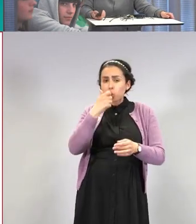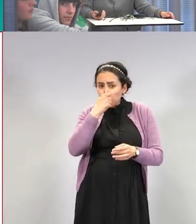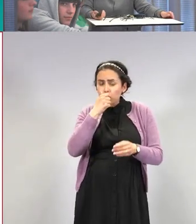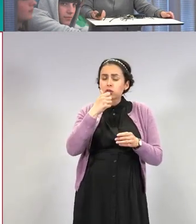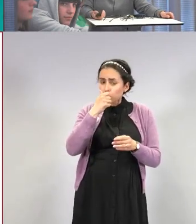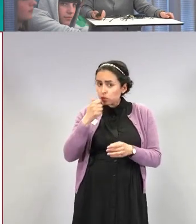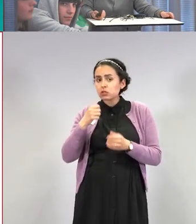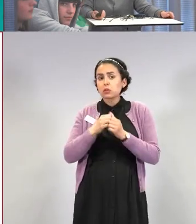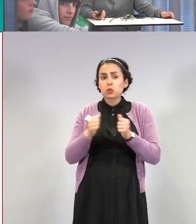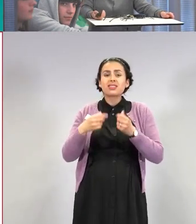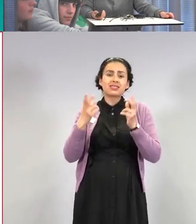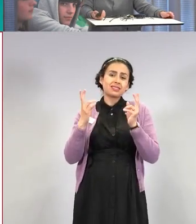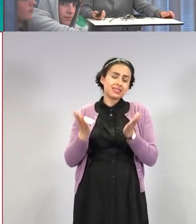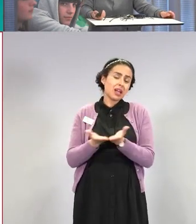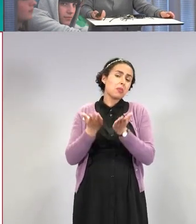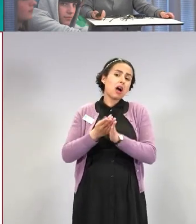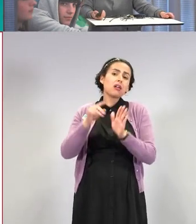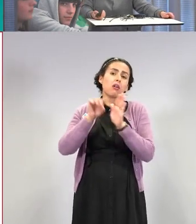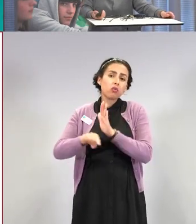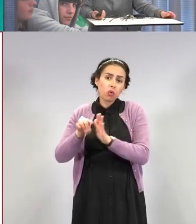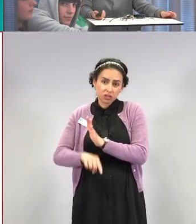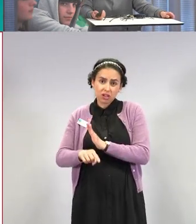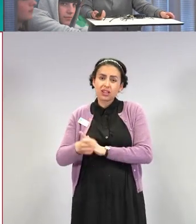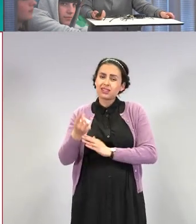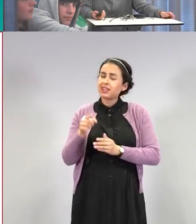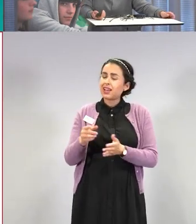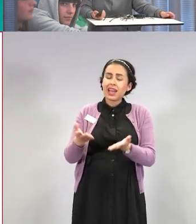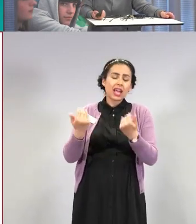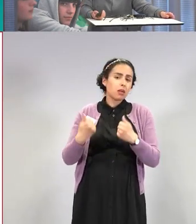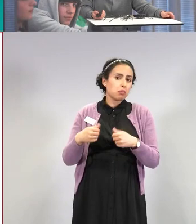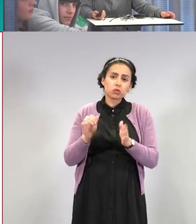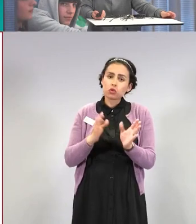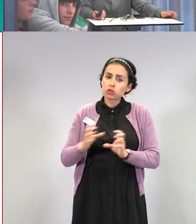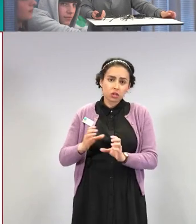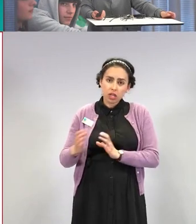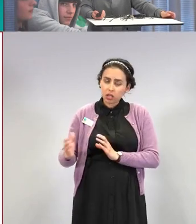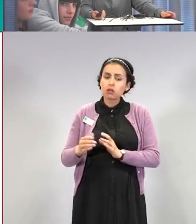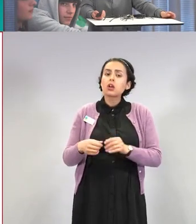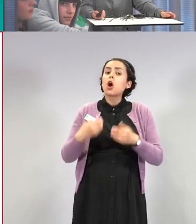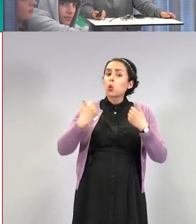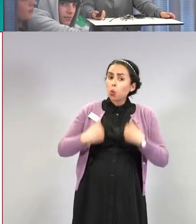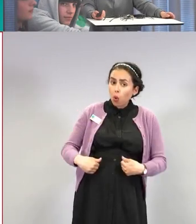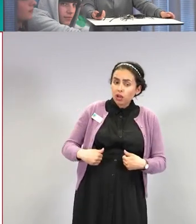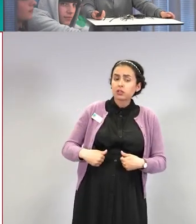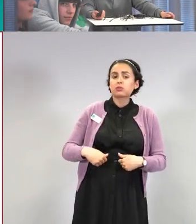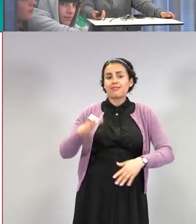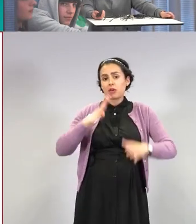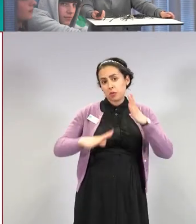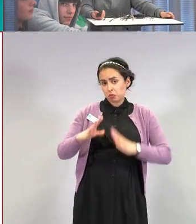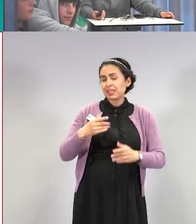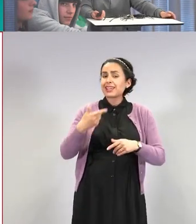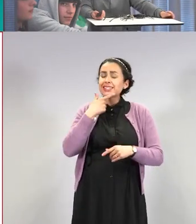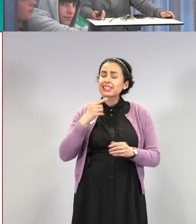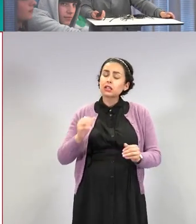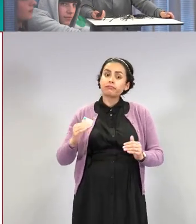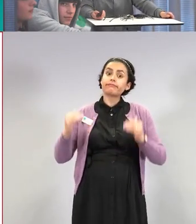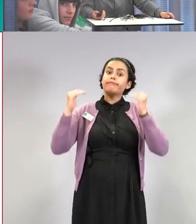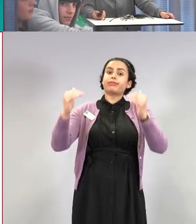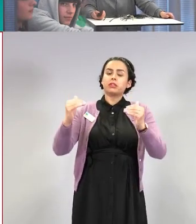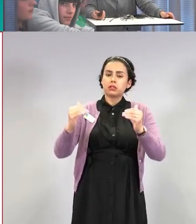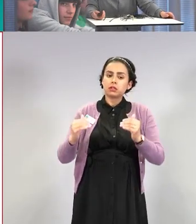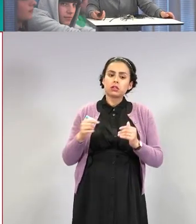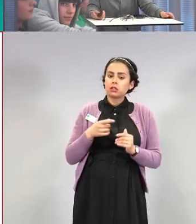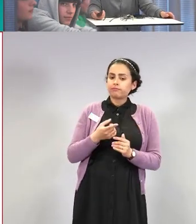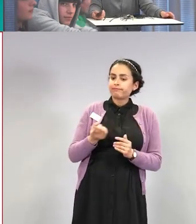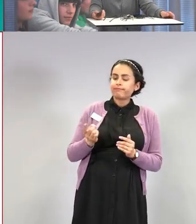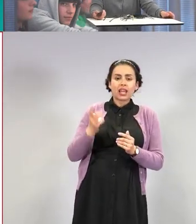ei ole mitenkään helppohoitoinen ja kuolleisuus on aika korkea ja vammautumisriski myös. Nämä eivät ole verrattavissa yleisiin tavanomaisiin